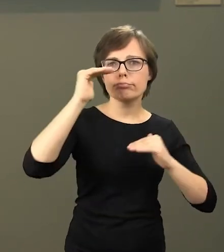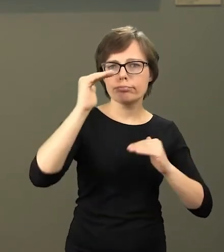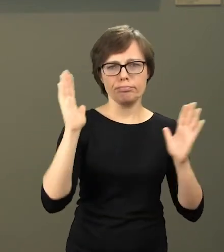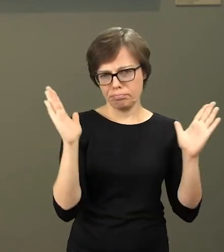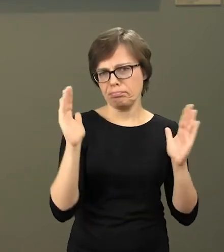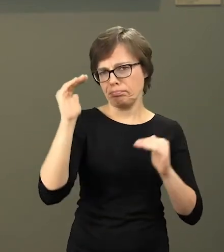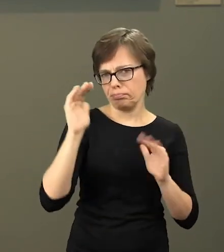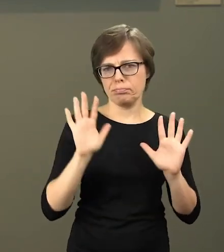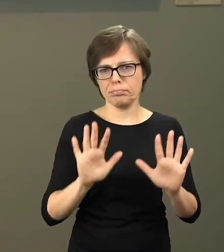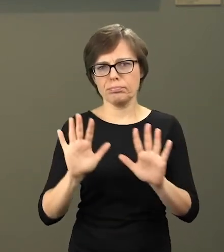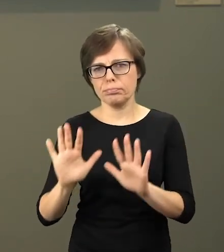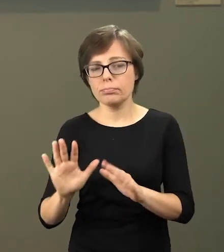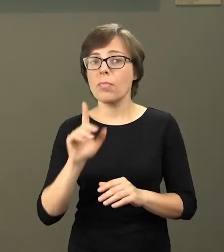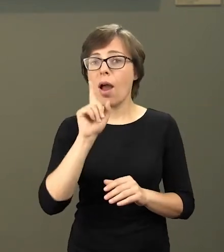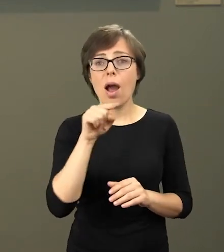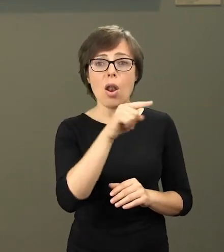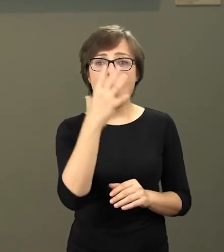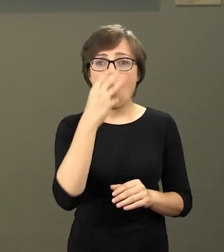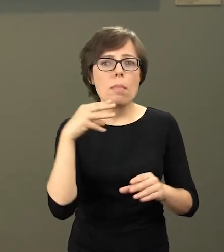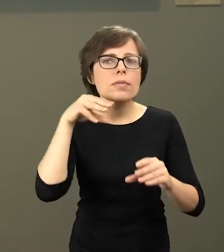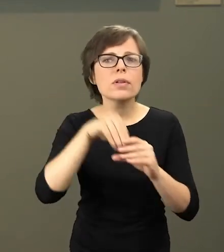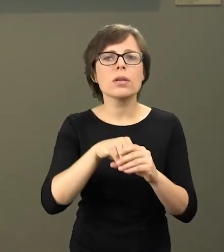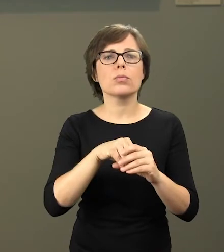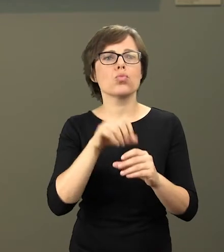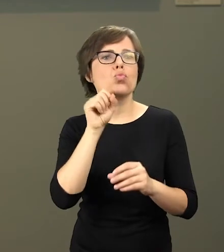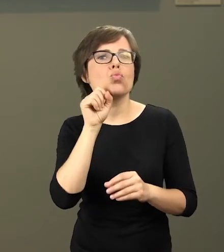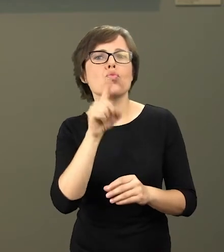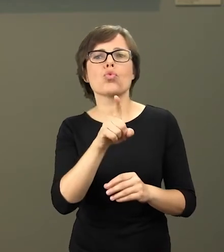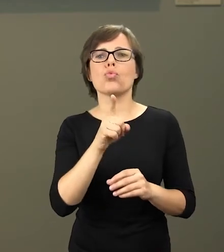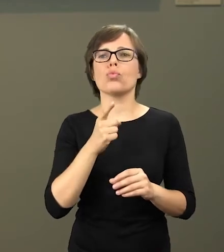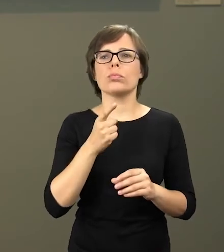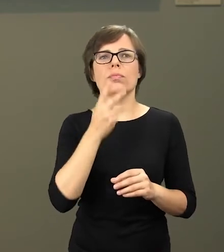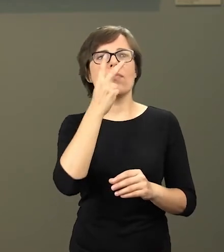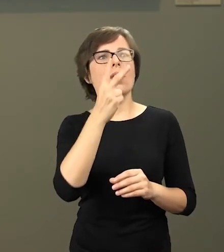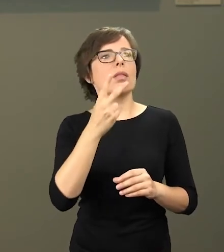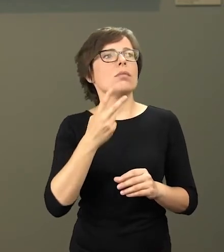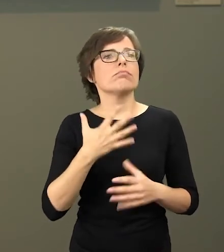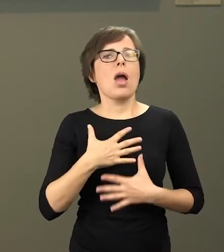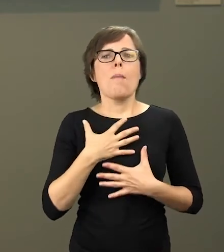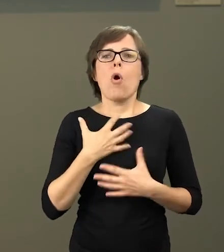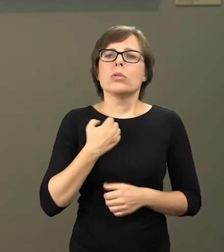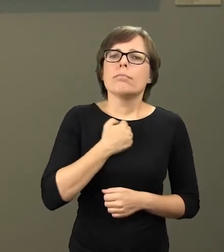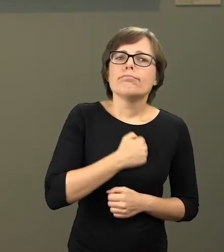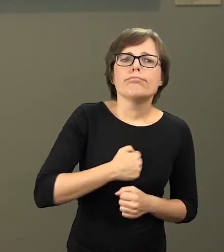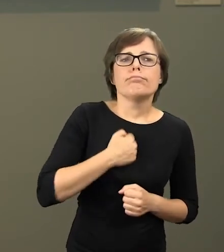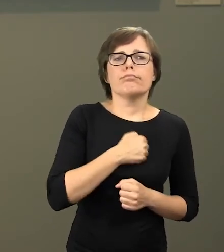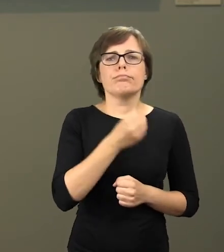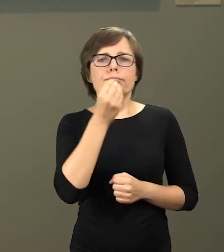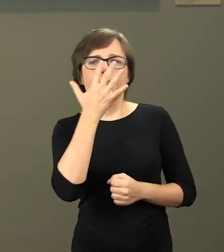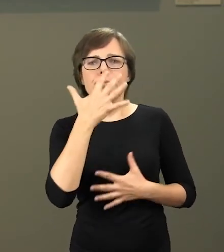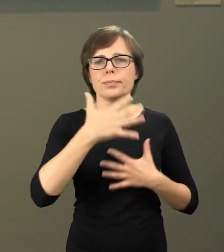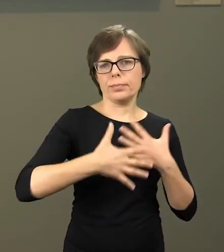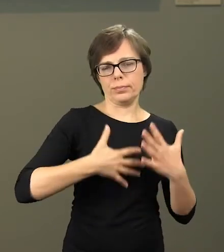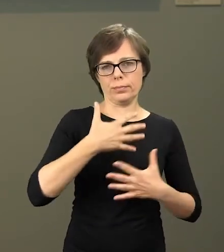rozmiarów zawiera w sobie przecież także melancholię, która